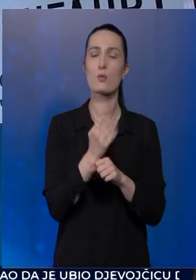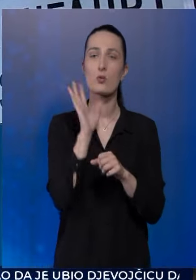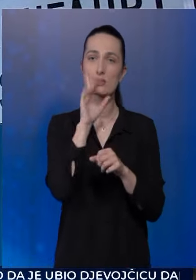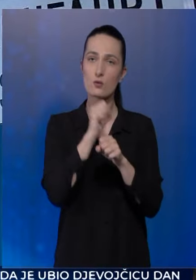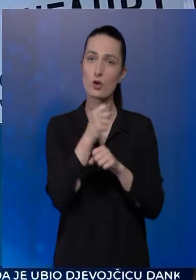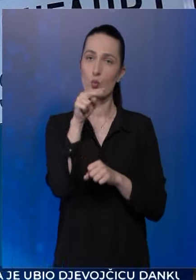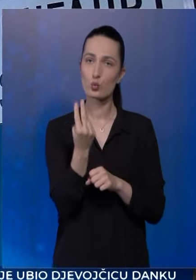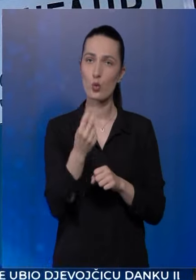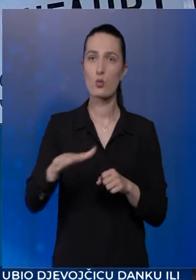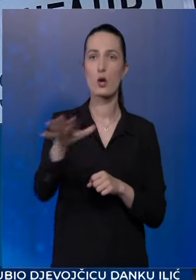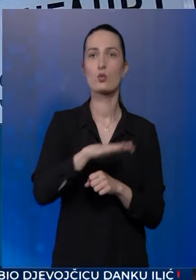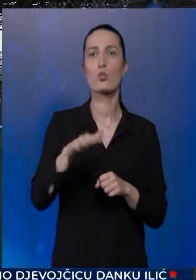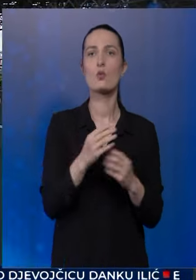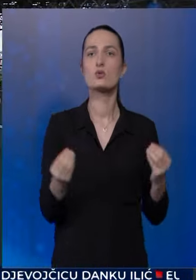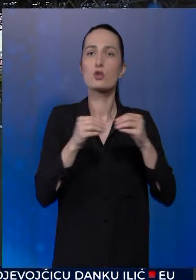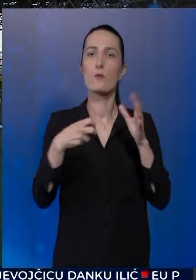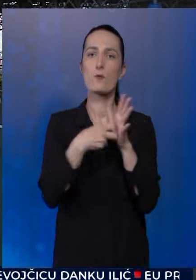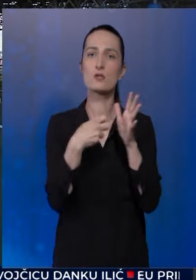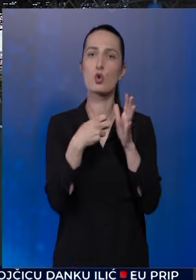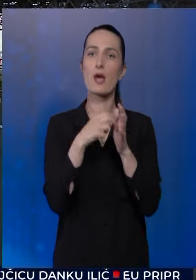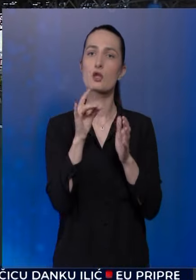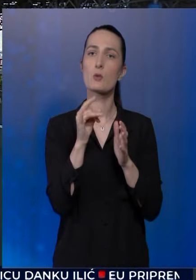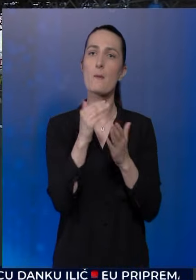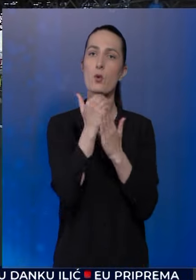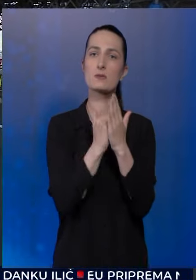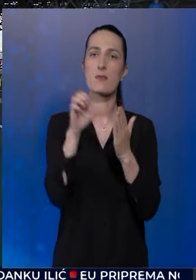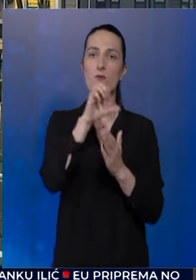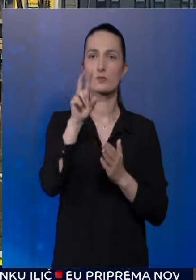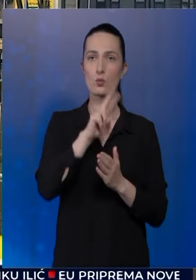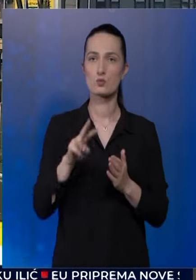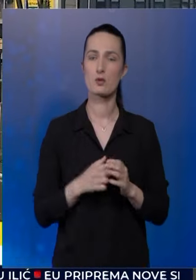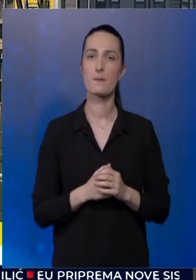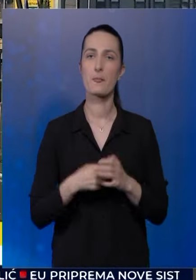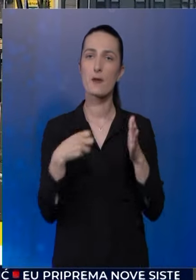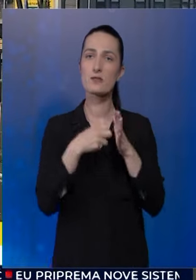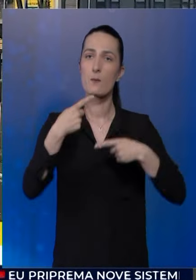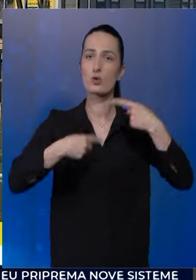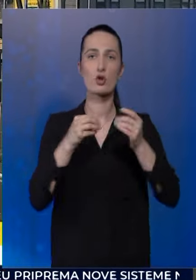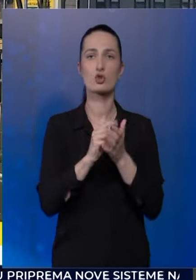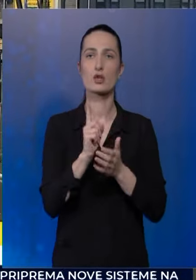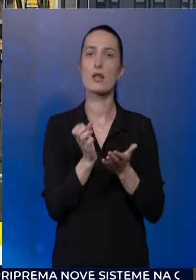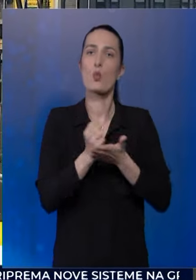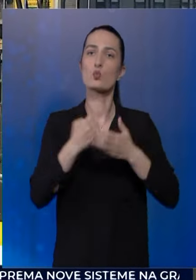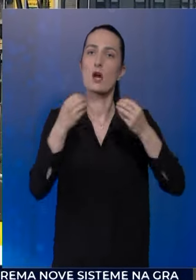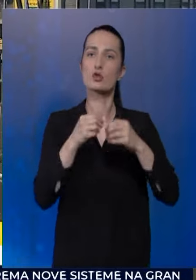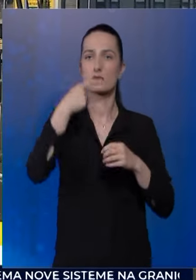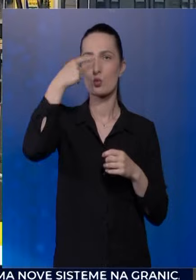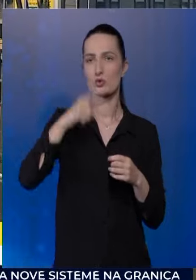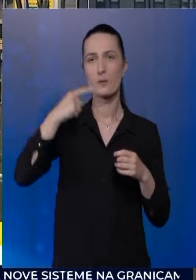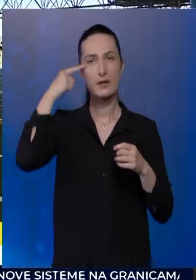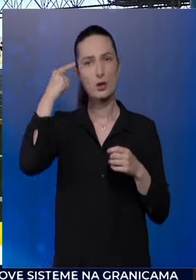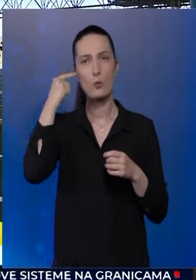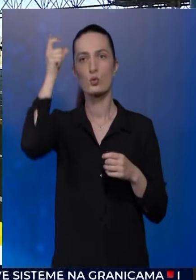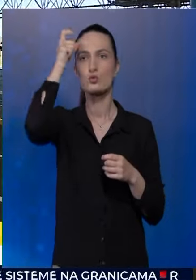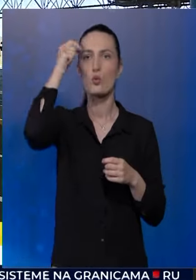Hercegovina je druga u regionu po uskladživanju viznog režima sa propisima Evropske unije. Vizna politika još nije uskladžena sa Rusijom, Kinom,